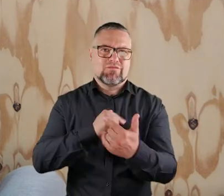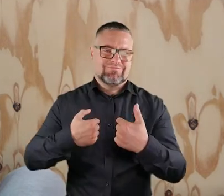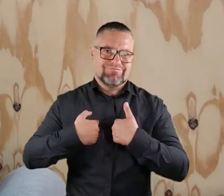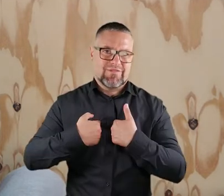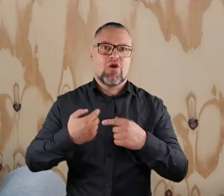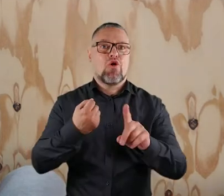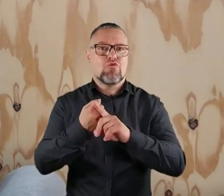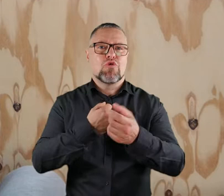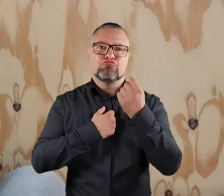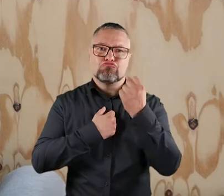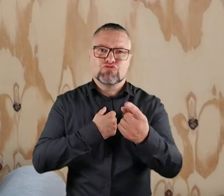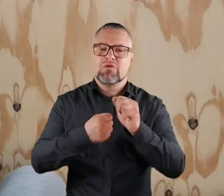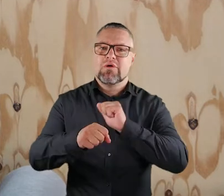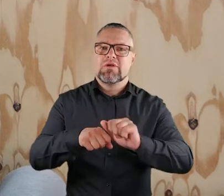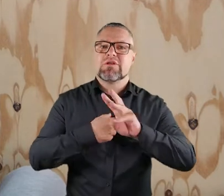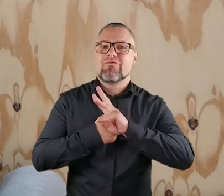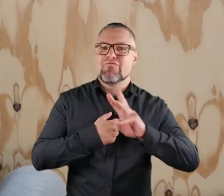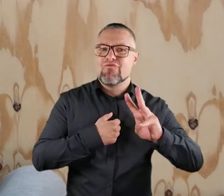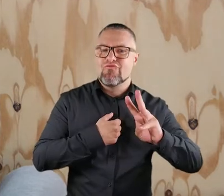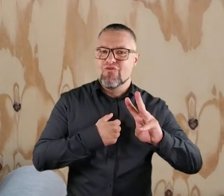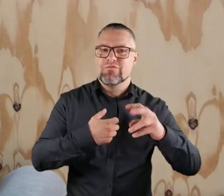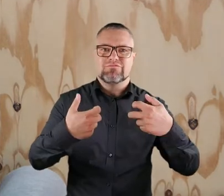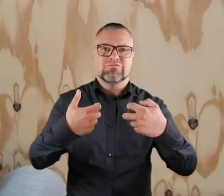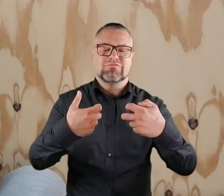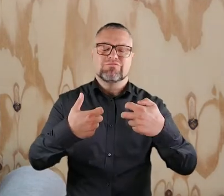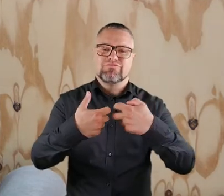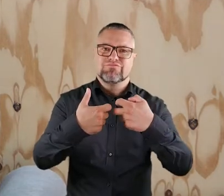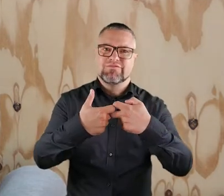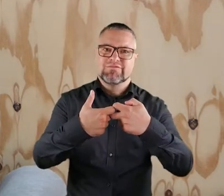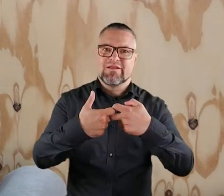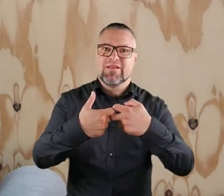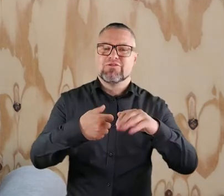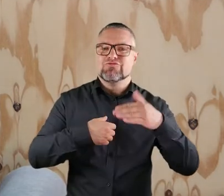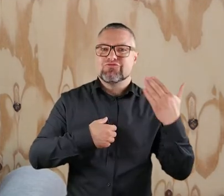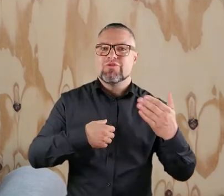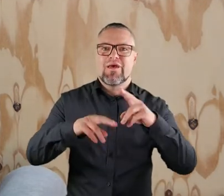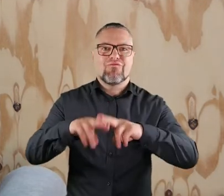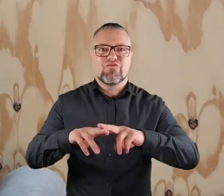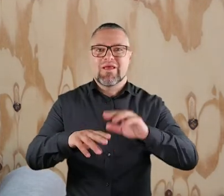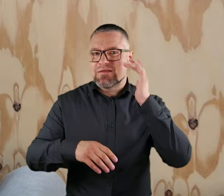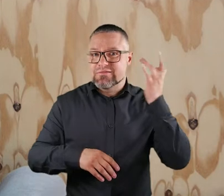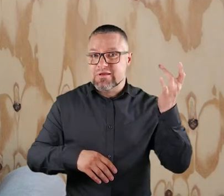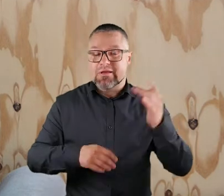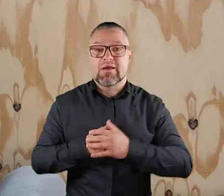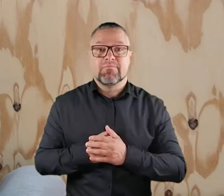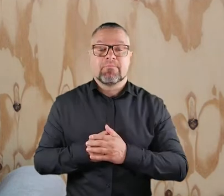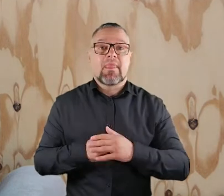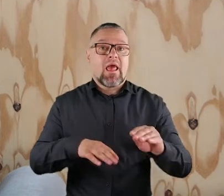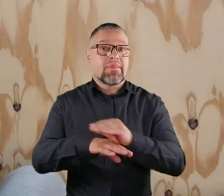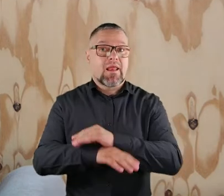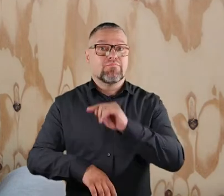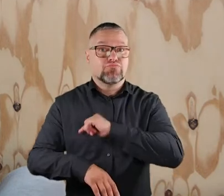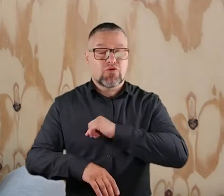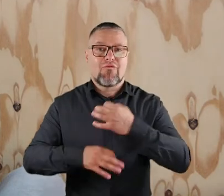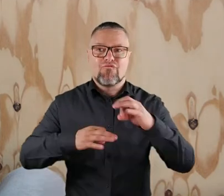bezpośrednio ze mną, mój numer jest dostępny na stronie internetowej Fundacji. Terapię psychologiczną można również